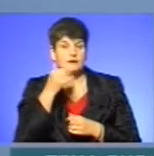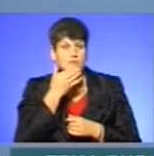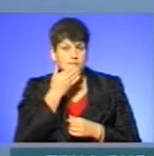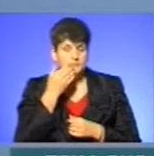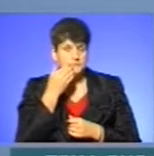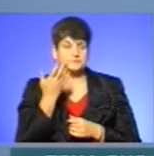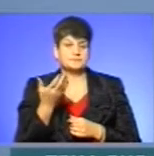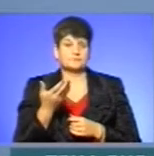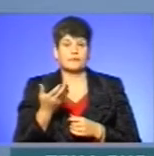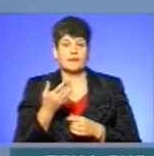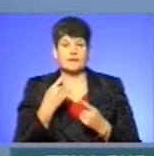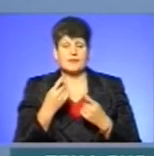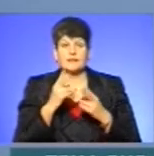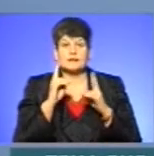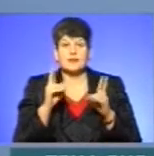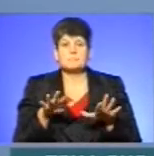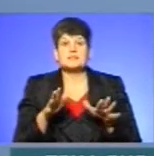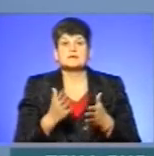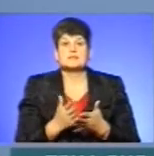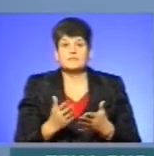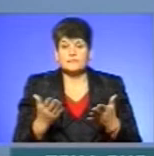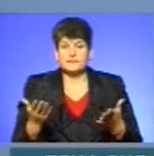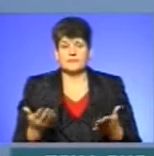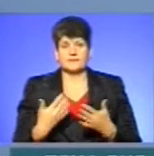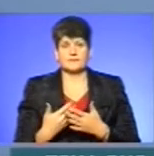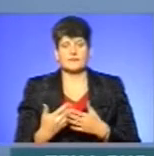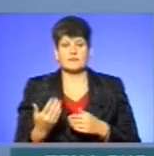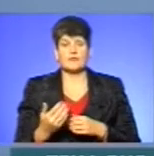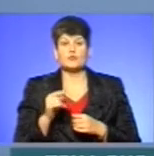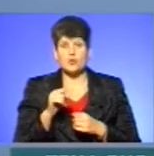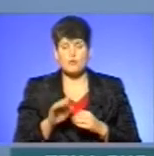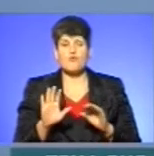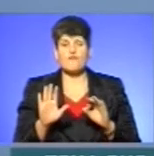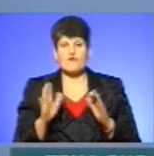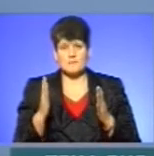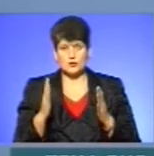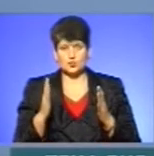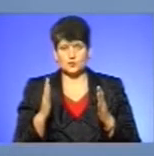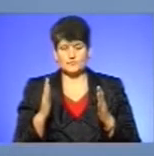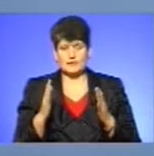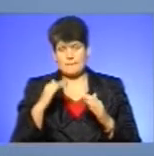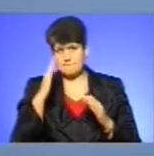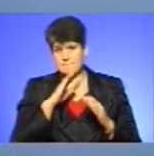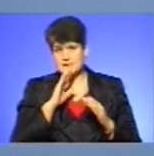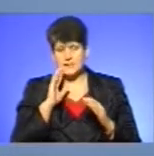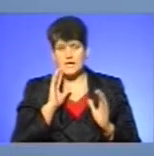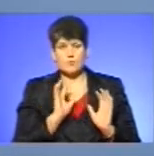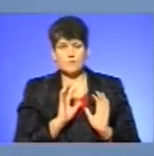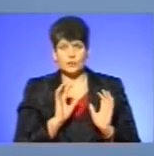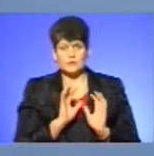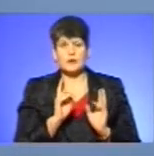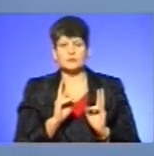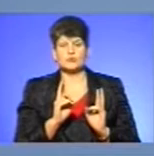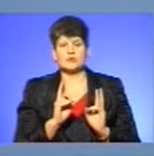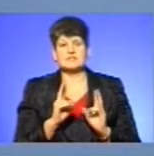невідоме місце її знаходження. У такому вирадку, батьки, опікуни чи особи, які за мене